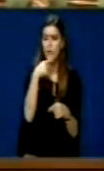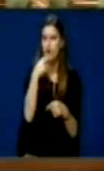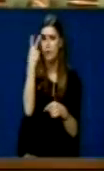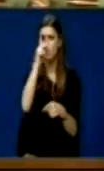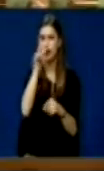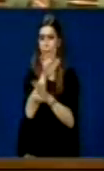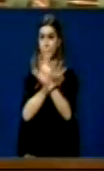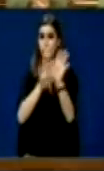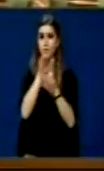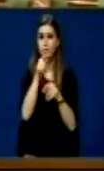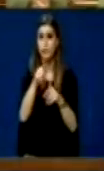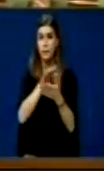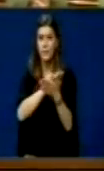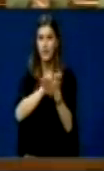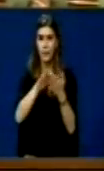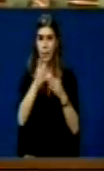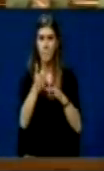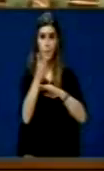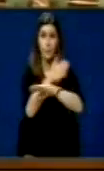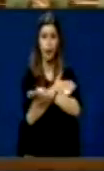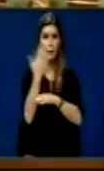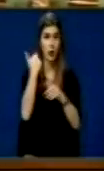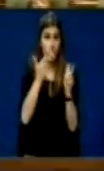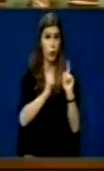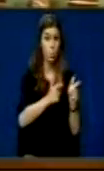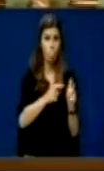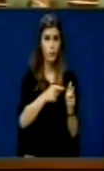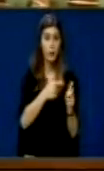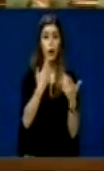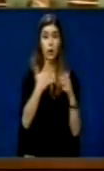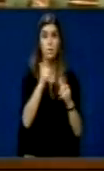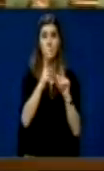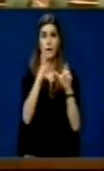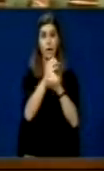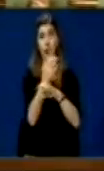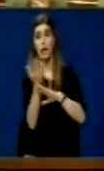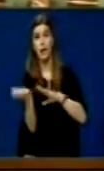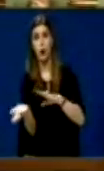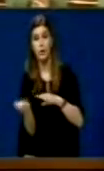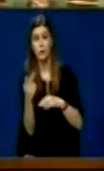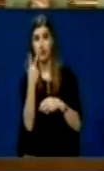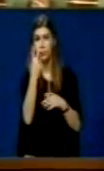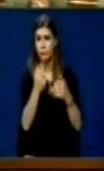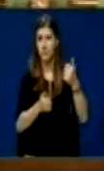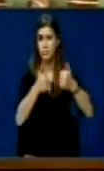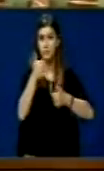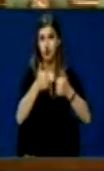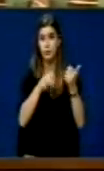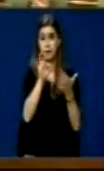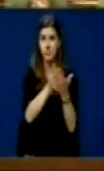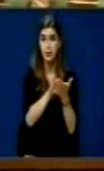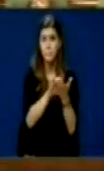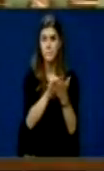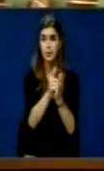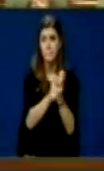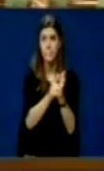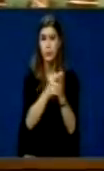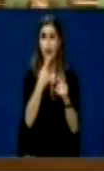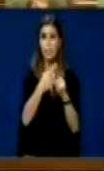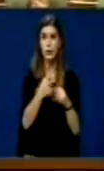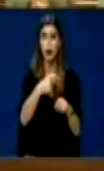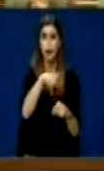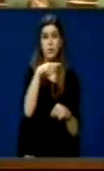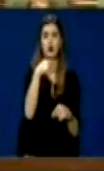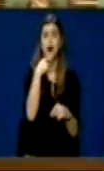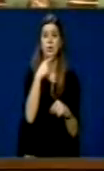veshë. Se në kohen pas konfliktit, se që referohet që verja këtu për bërët amnistia, dhe amnistia për